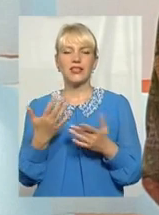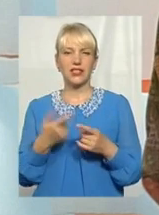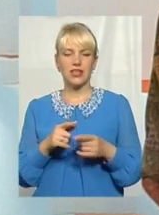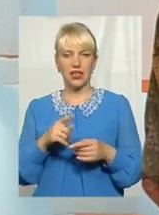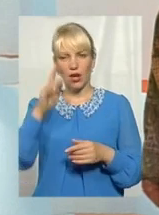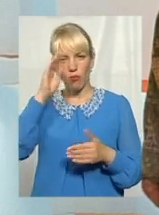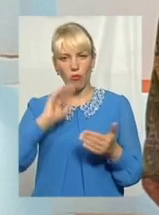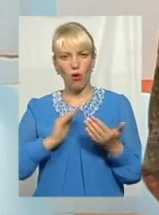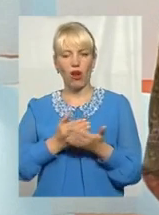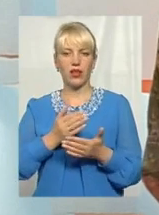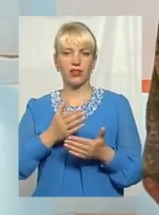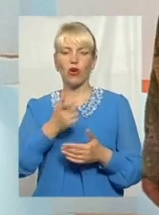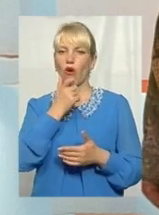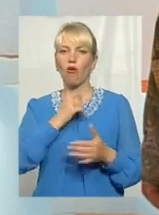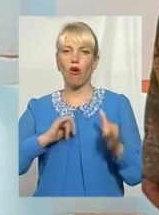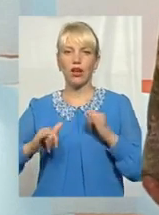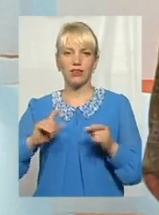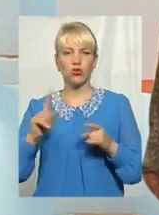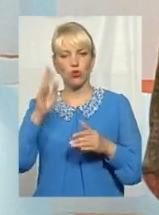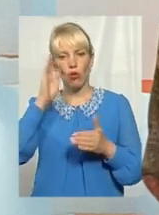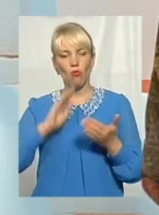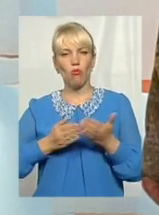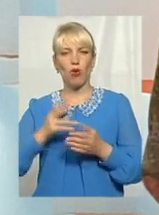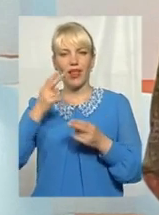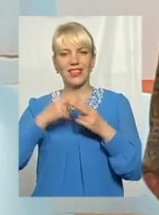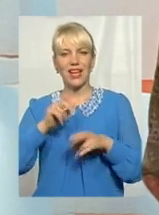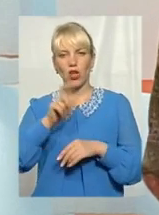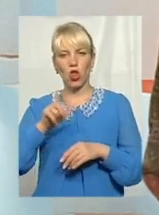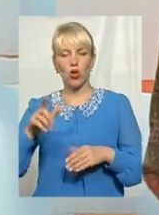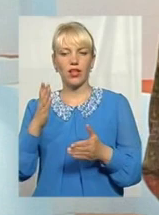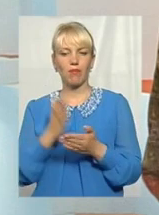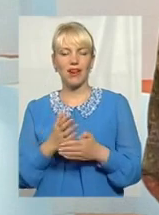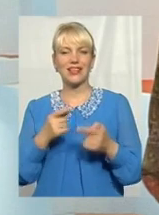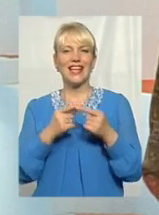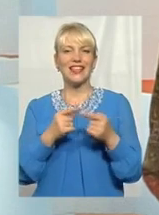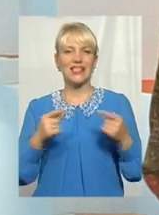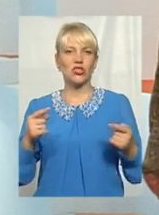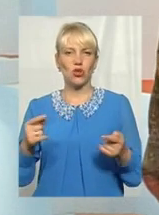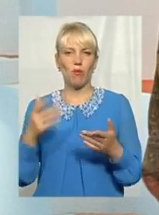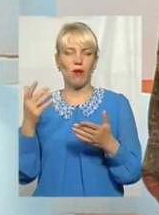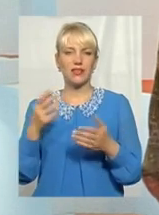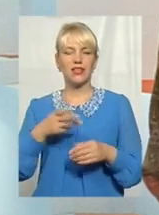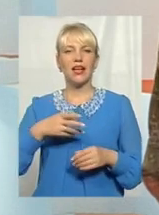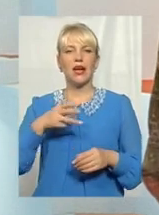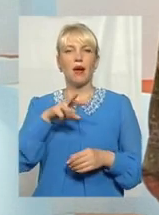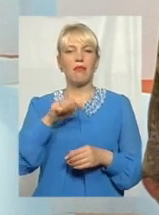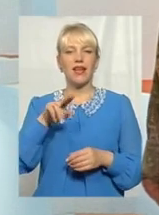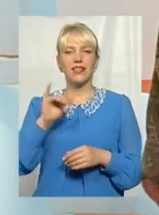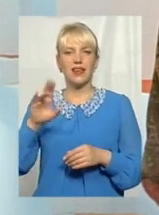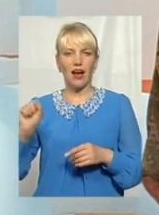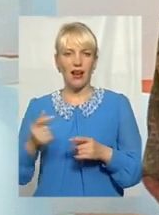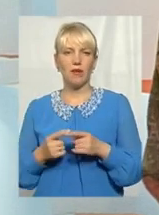що політтехнологи, маючи інструмент медійний, теж впливають на світогляд, а потім ми